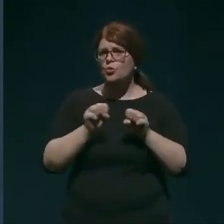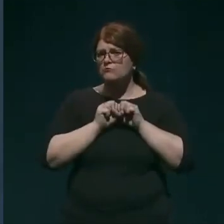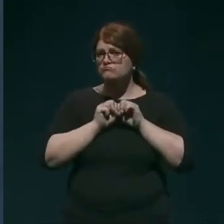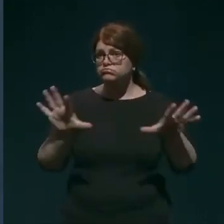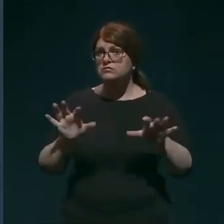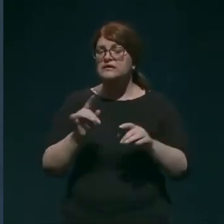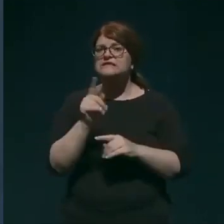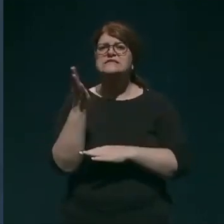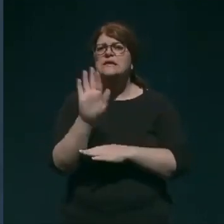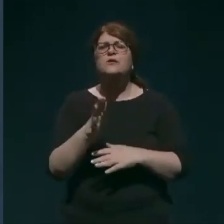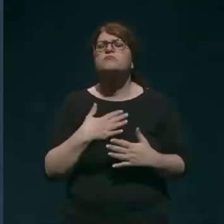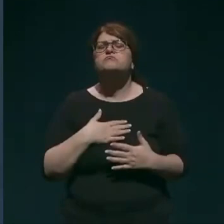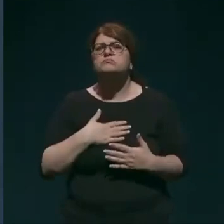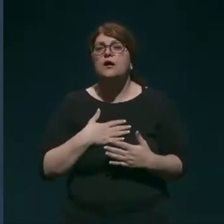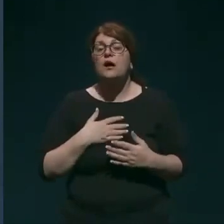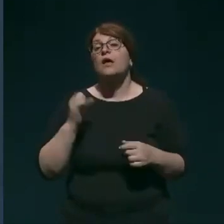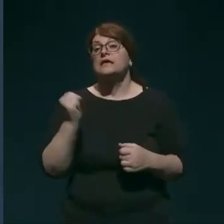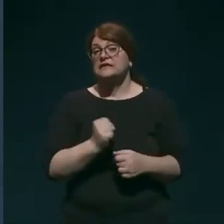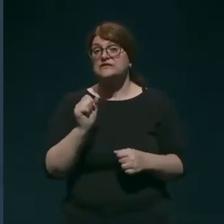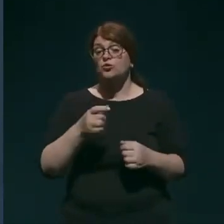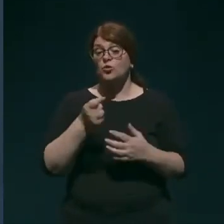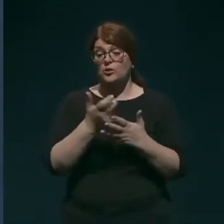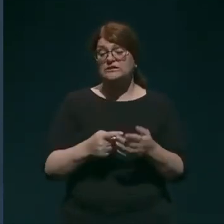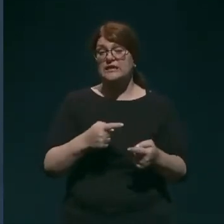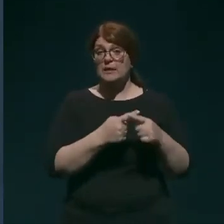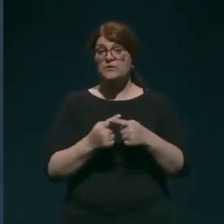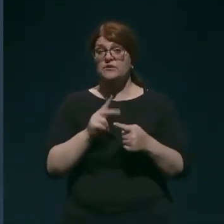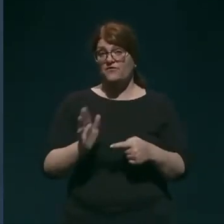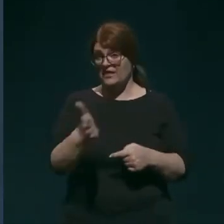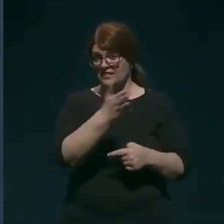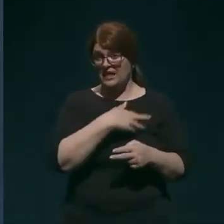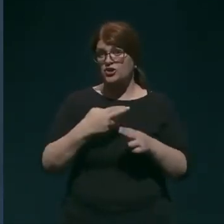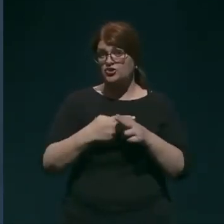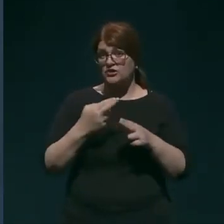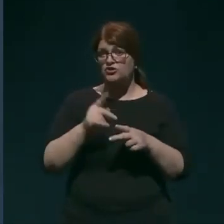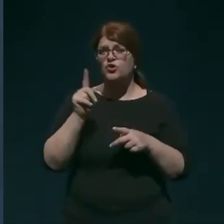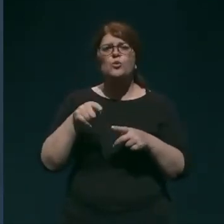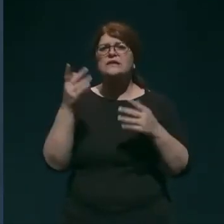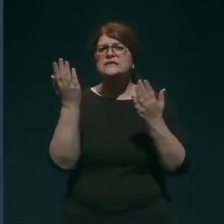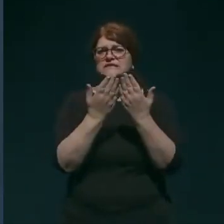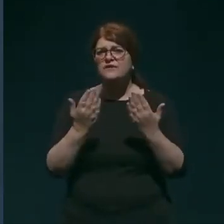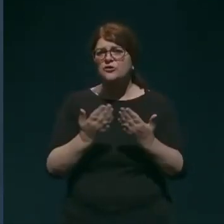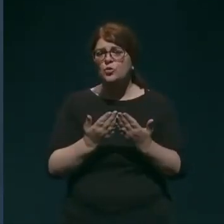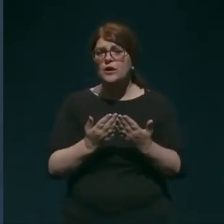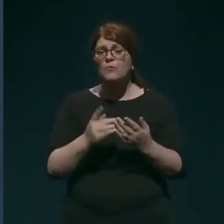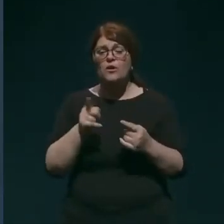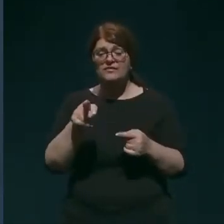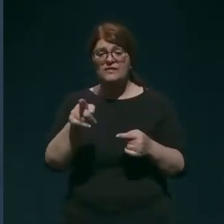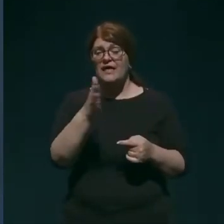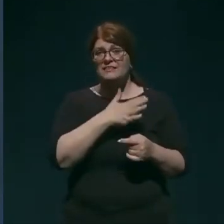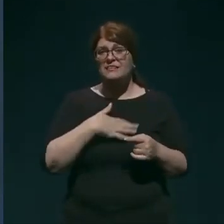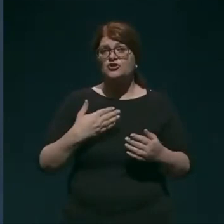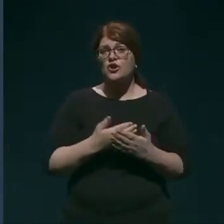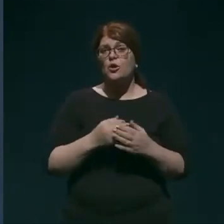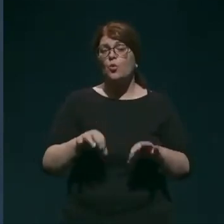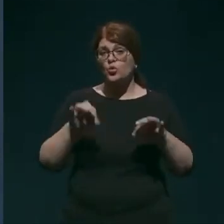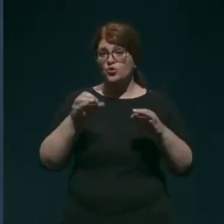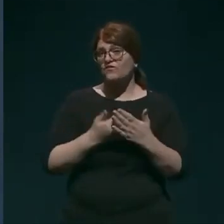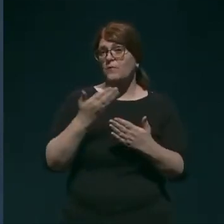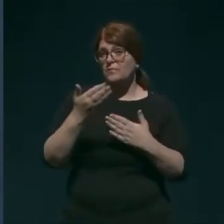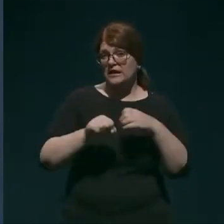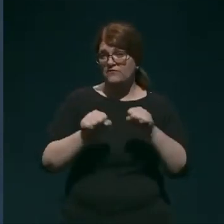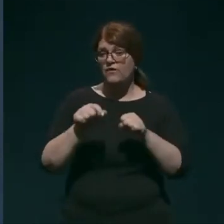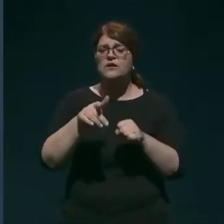česa, z namenom, da ocenimo tveganje v naših državah in svetujemo in te naše ugotovitve predlagamo vladi, kjer bojo